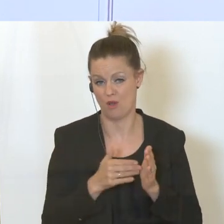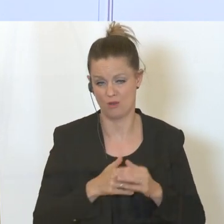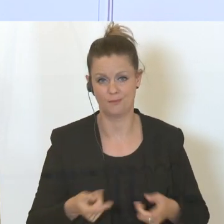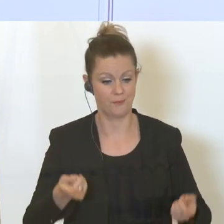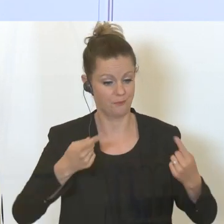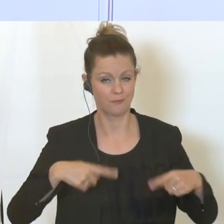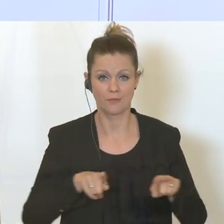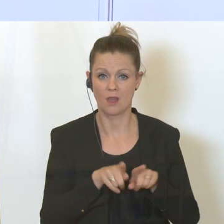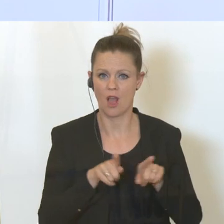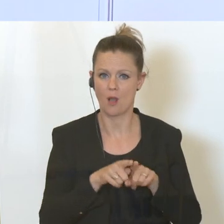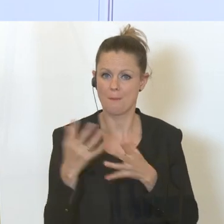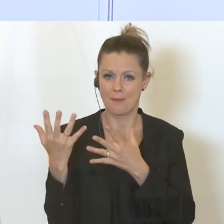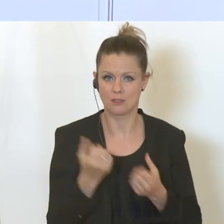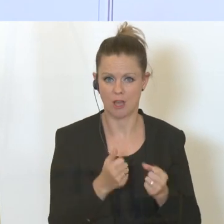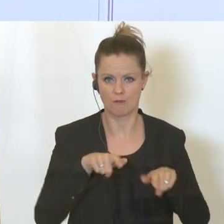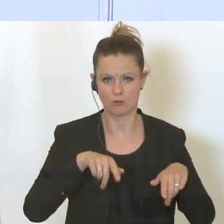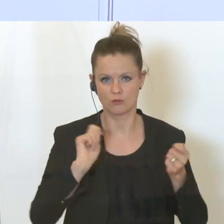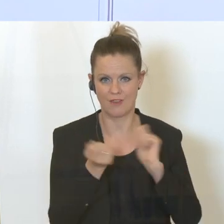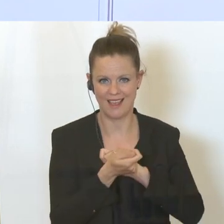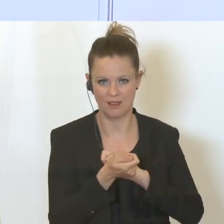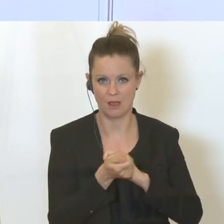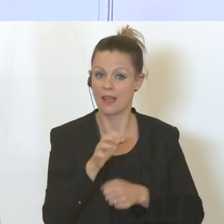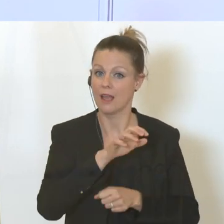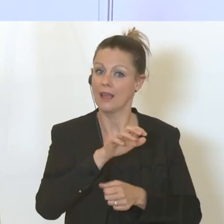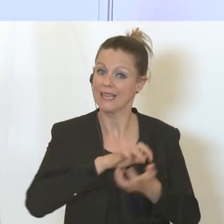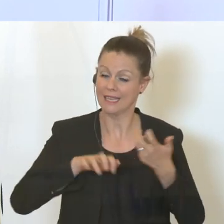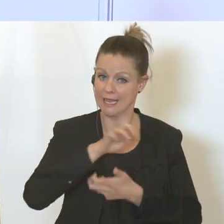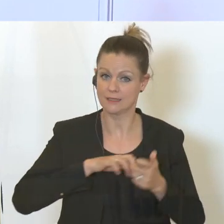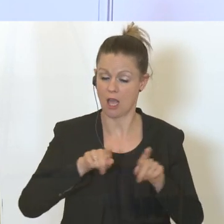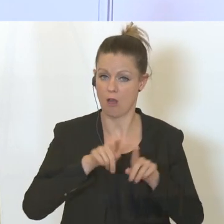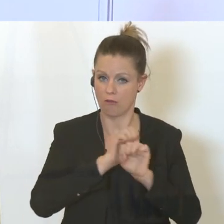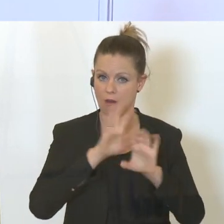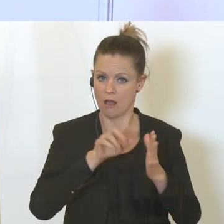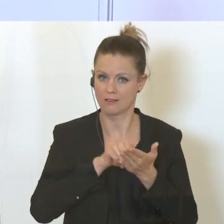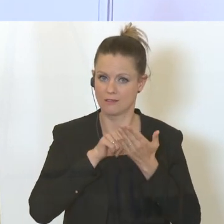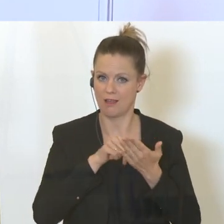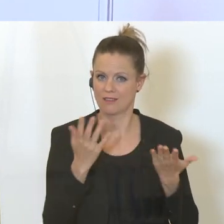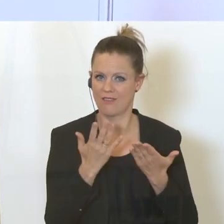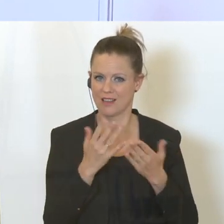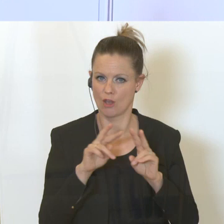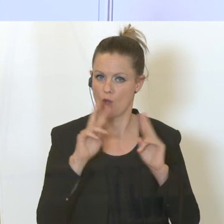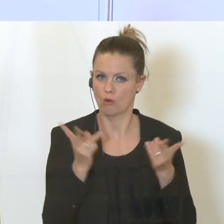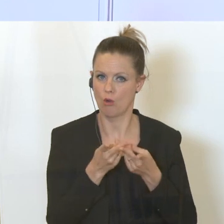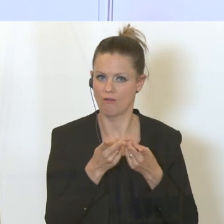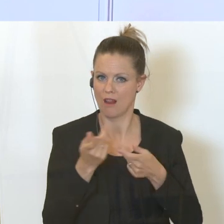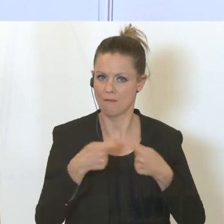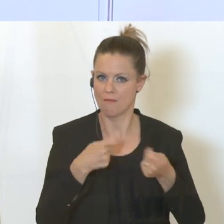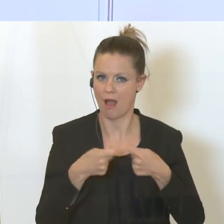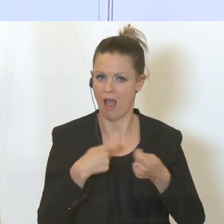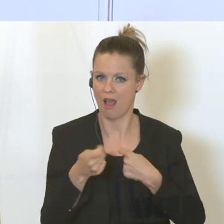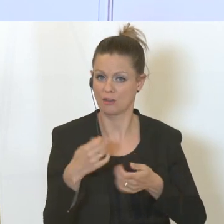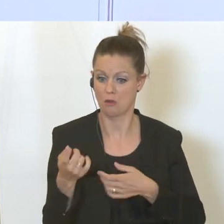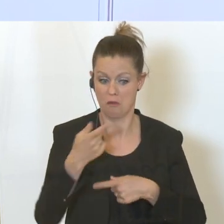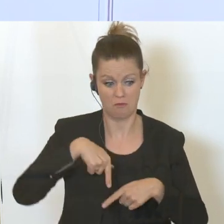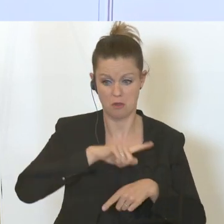Beschaffung zu verändern, denn die Krise hat uns auch deutlich gezeigt, welche globalen Märkte oft nicht mehr für